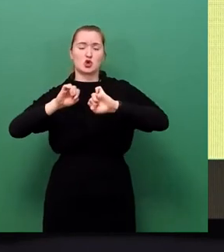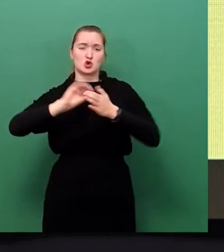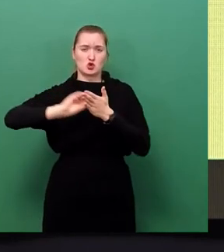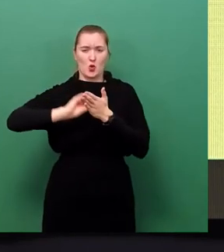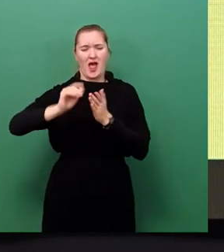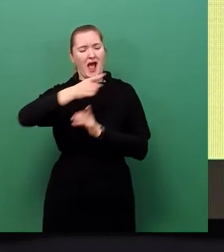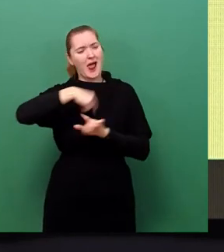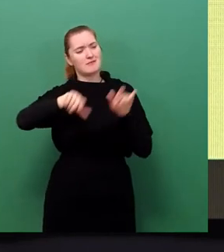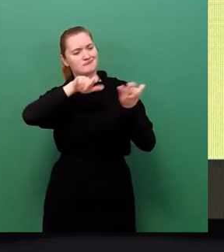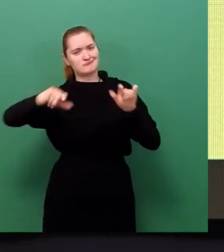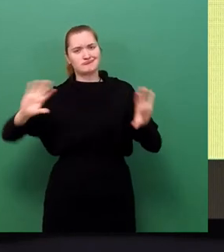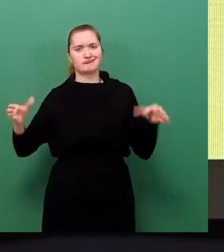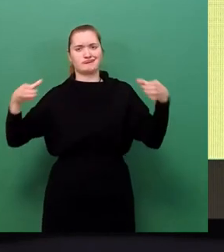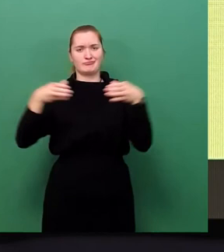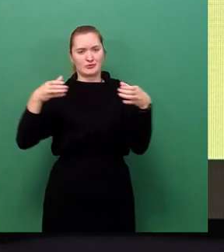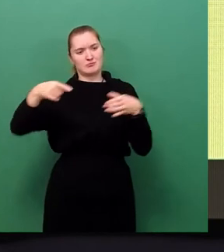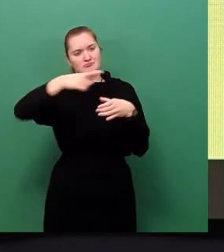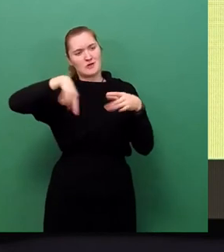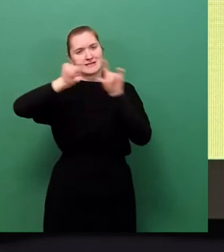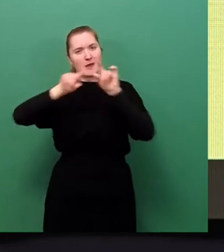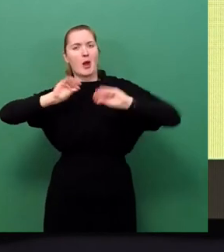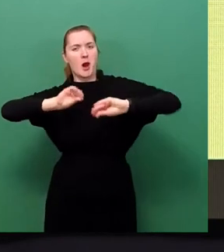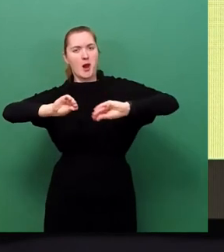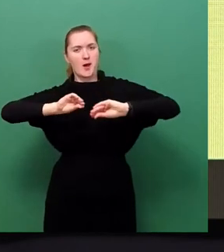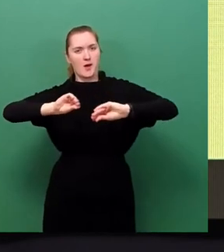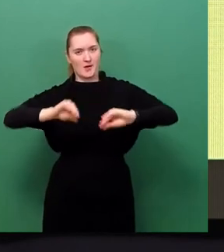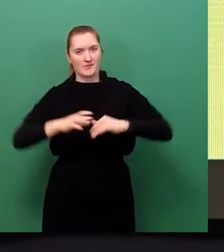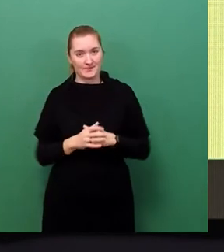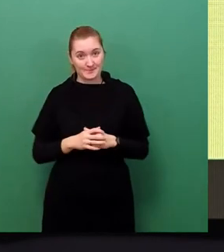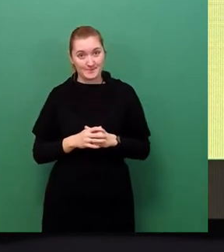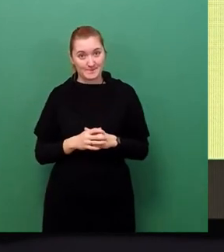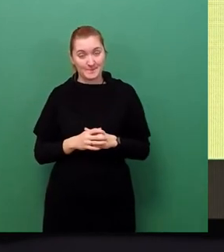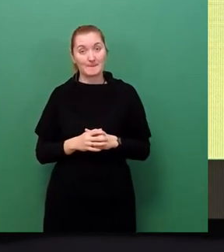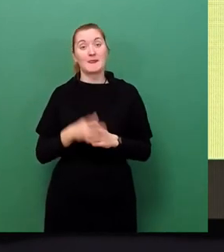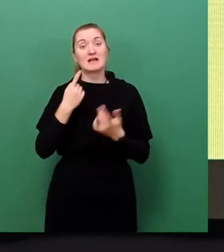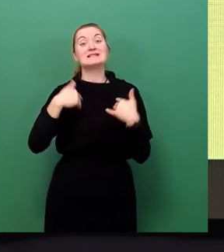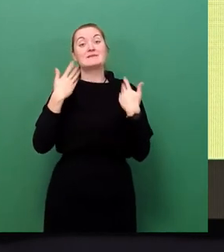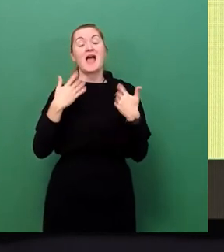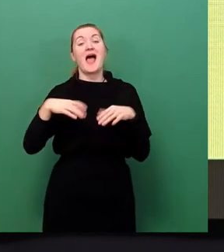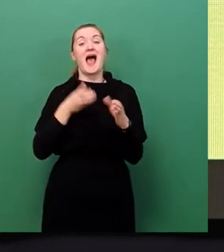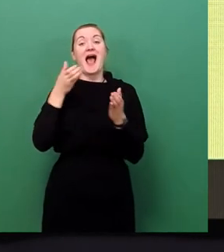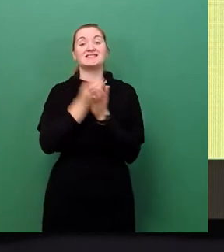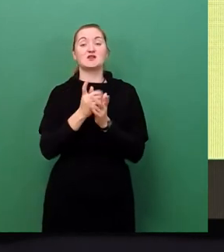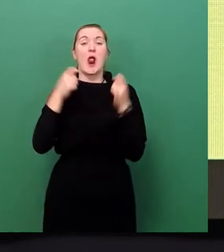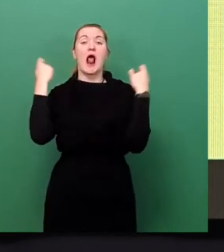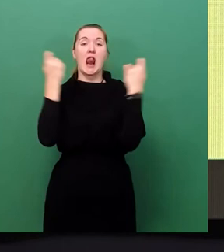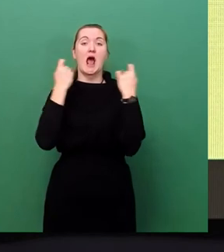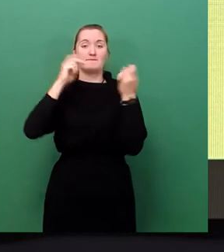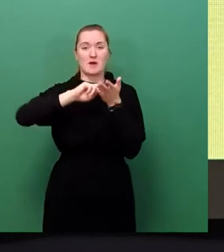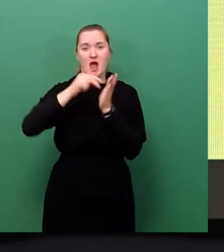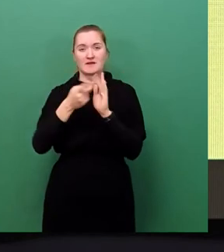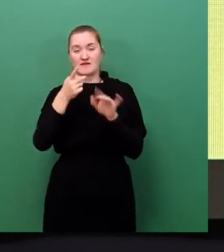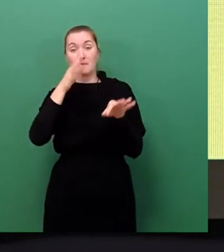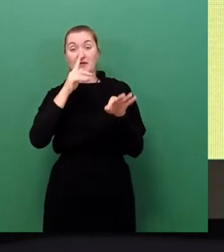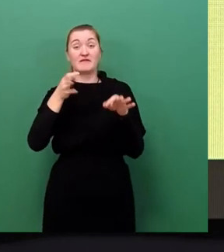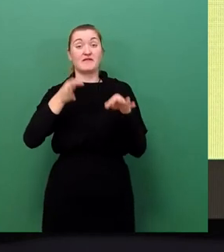Thema vollzogen. Und es gibt einen Einsatz- und Alarmplan, großflächiger Stromausfall,